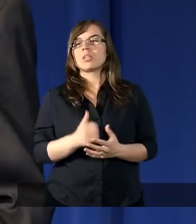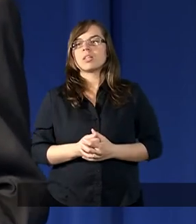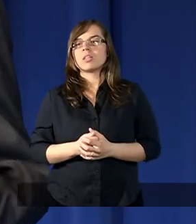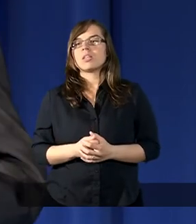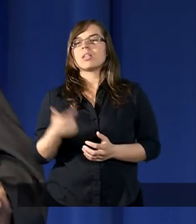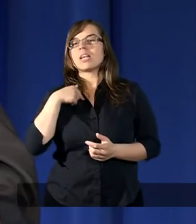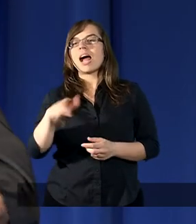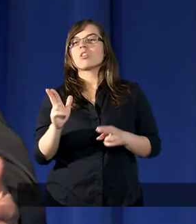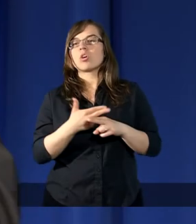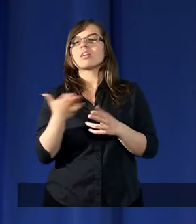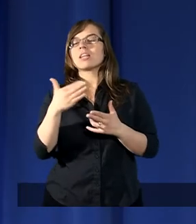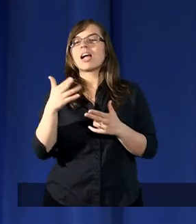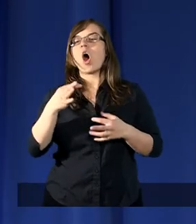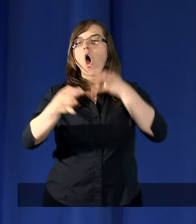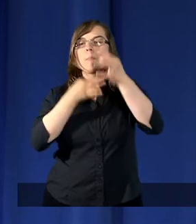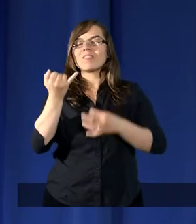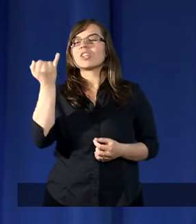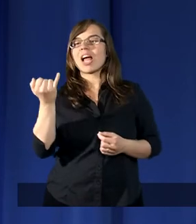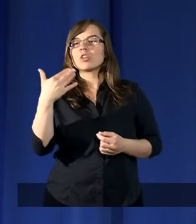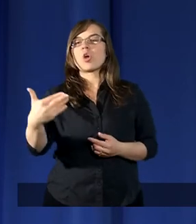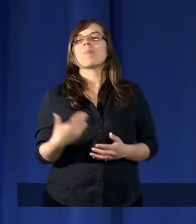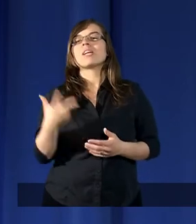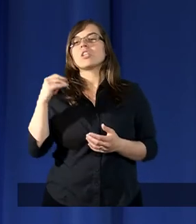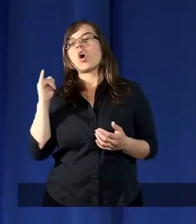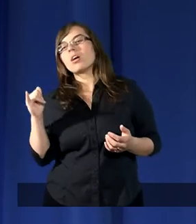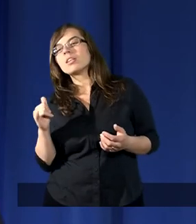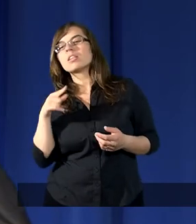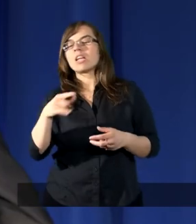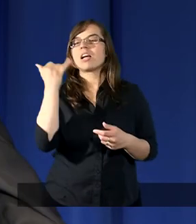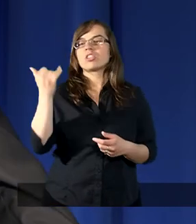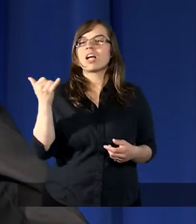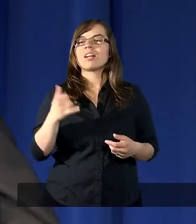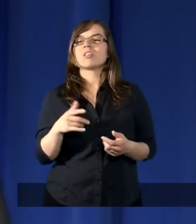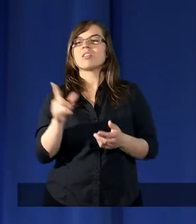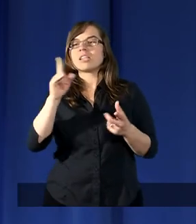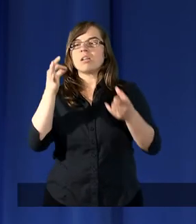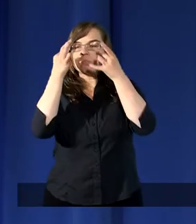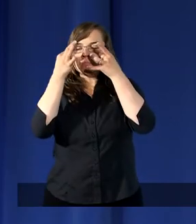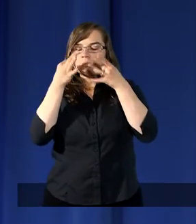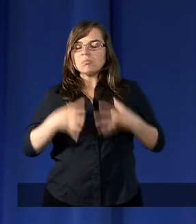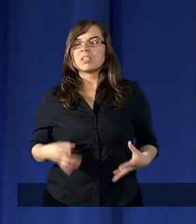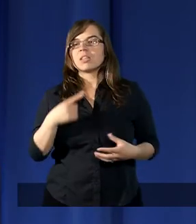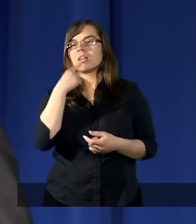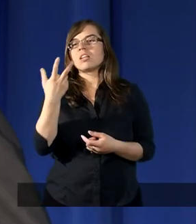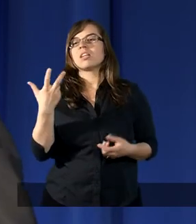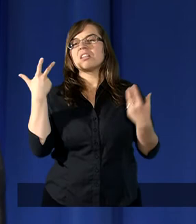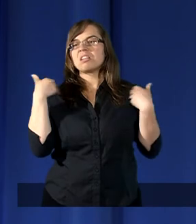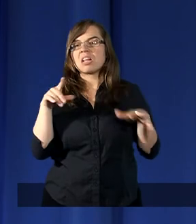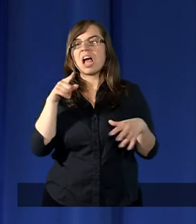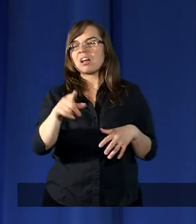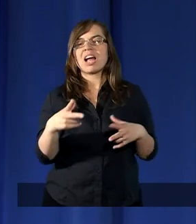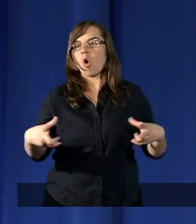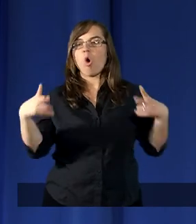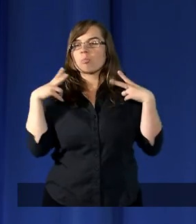Ja to kiedyś dzieciom opowiadałem no i które dzieci na spłaczem powiedziały no i nie wszedł do